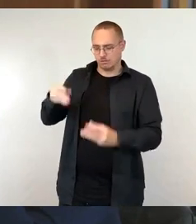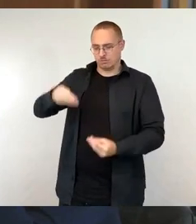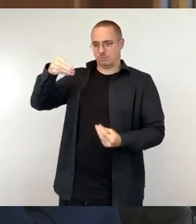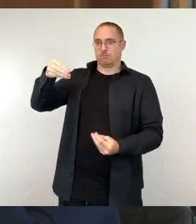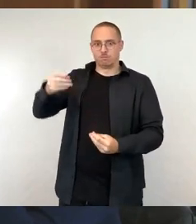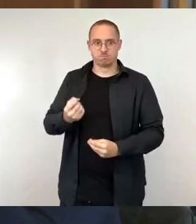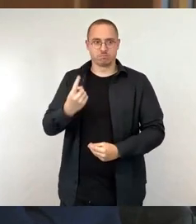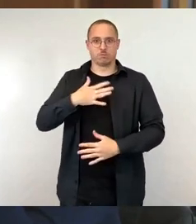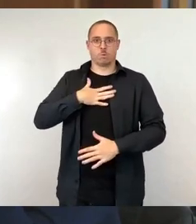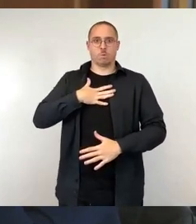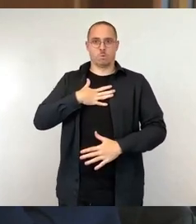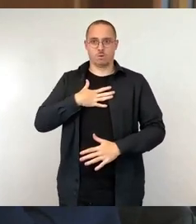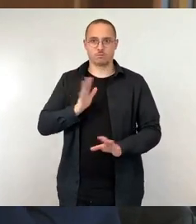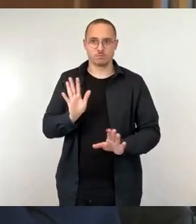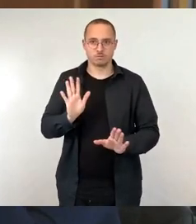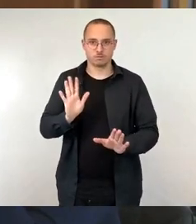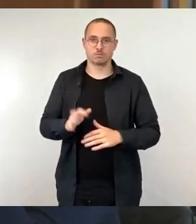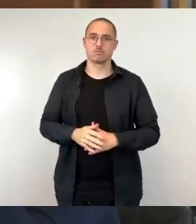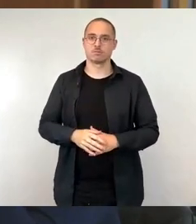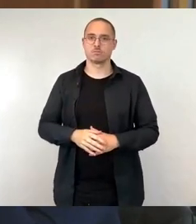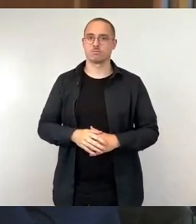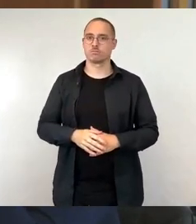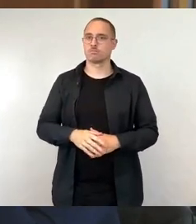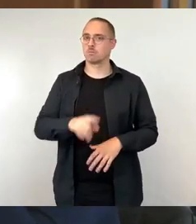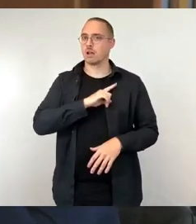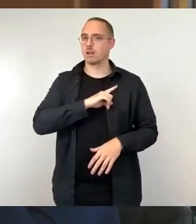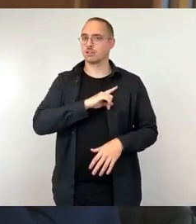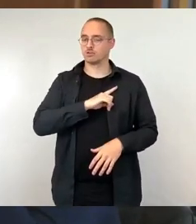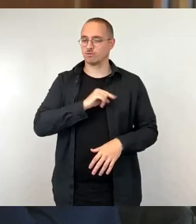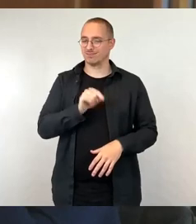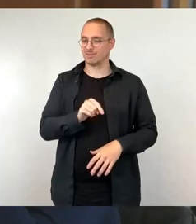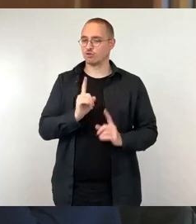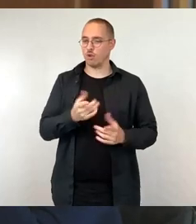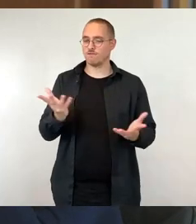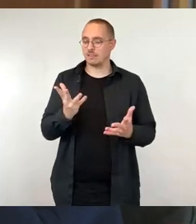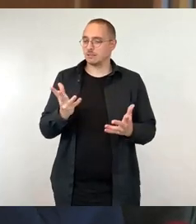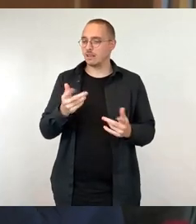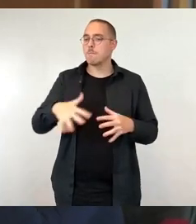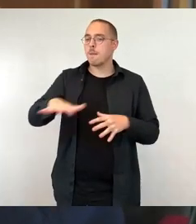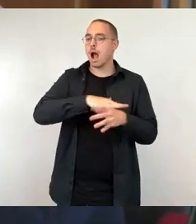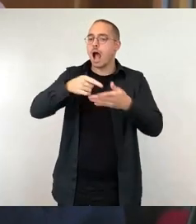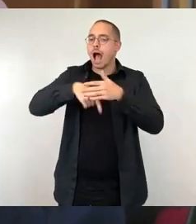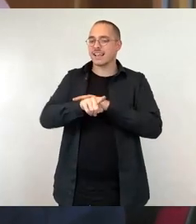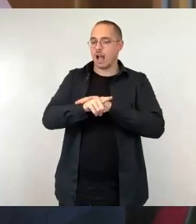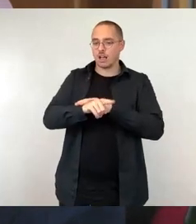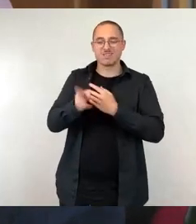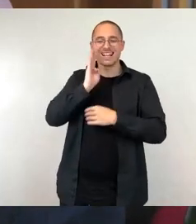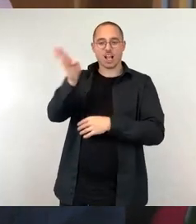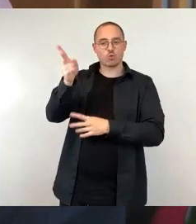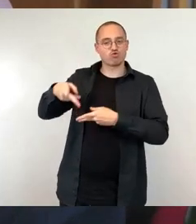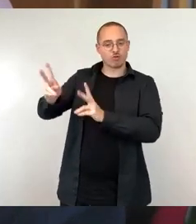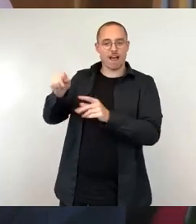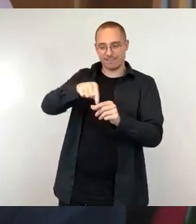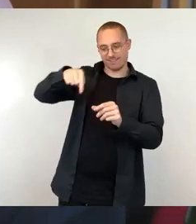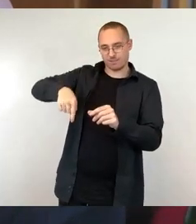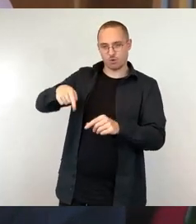ich würde zwar eigentlich sagen, der müsste am Eingang des Parks Richtung Straße stehen, aber wenn das da diese Einigung gab, ist das okay. Was